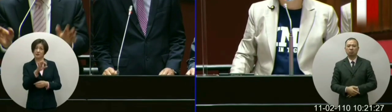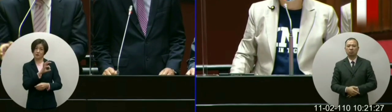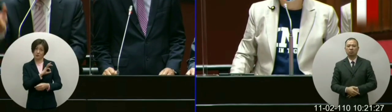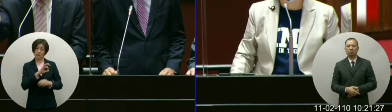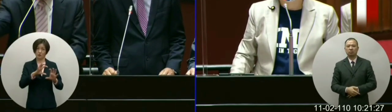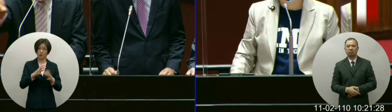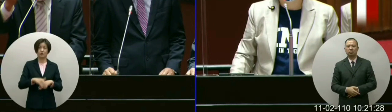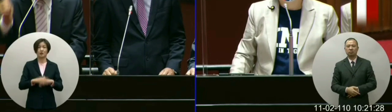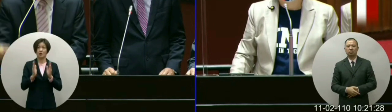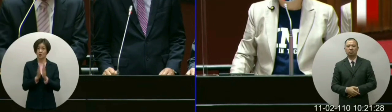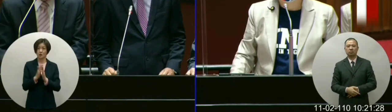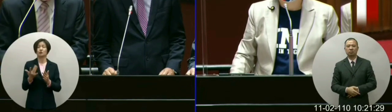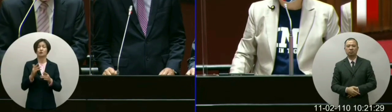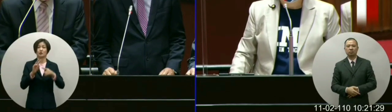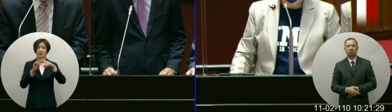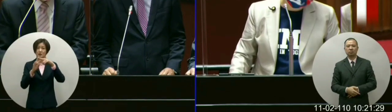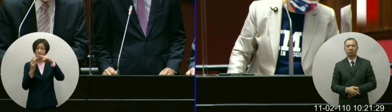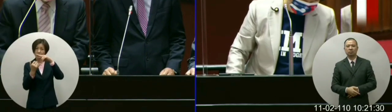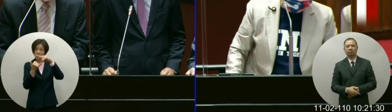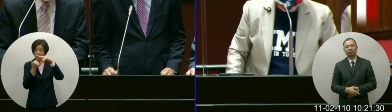都容许萊猪进口